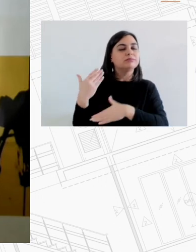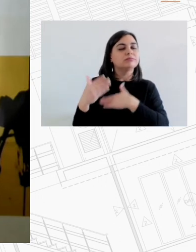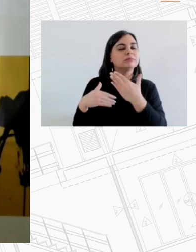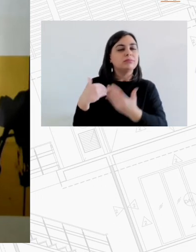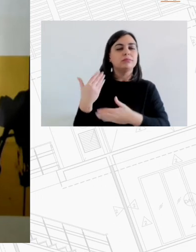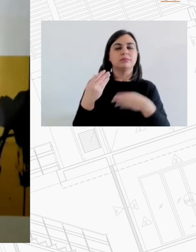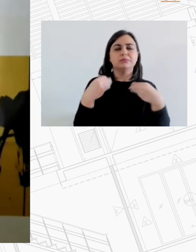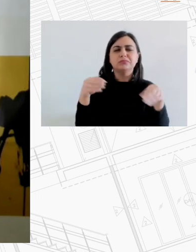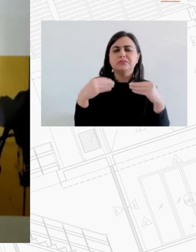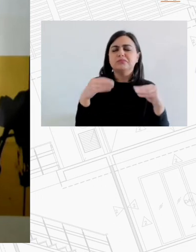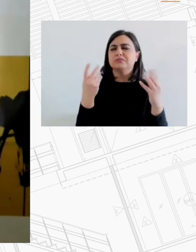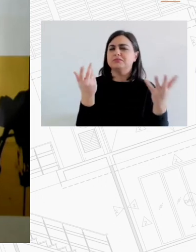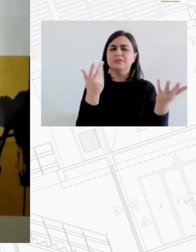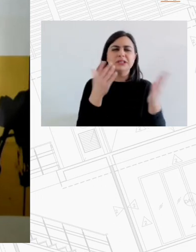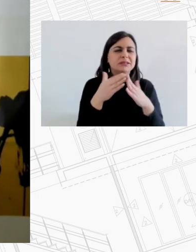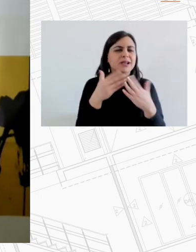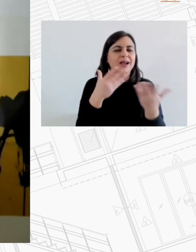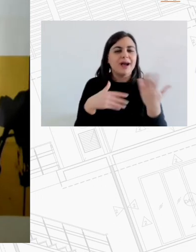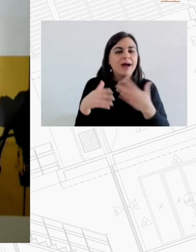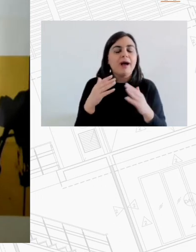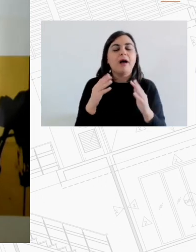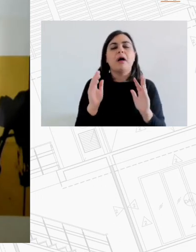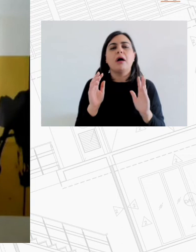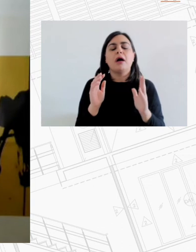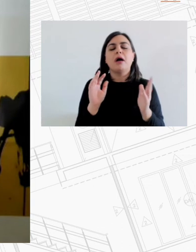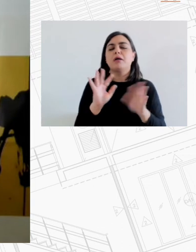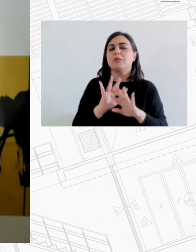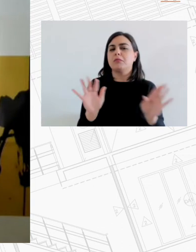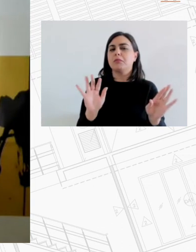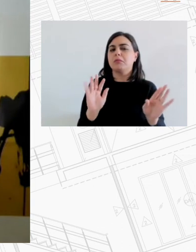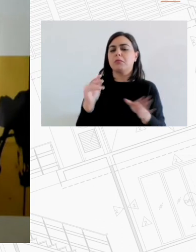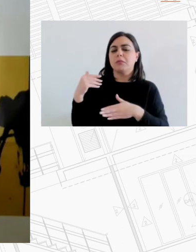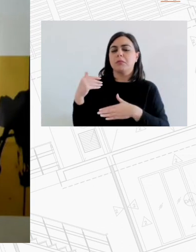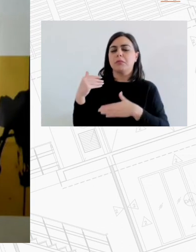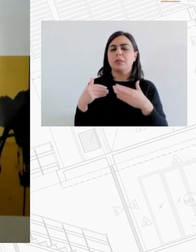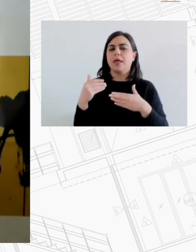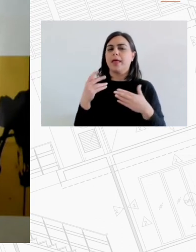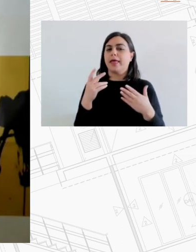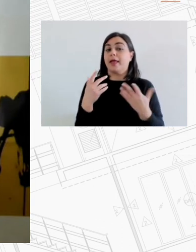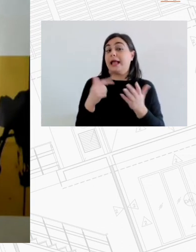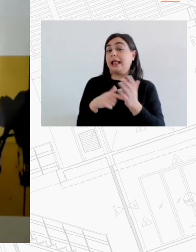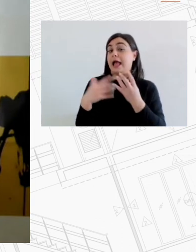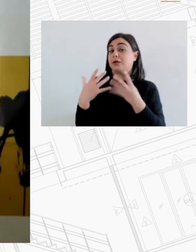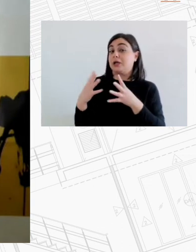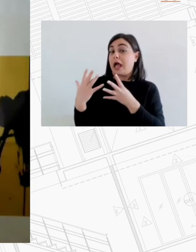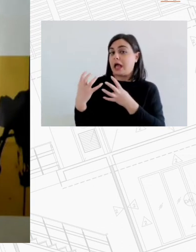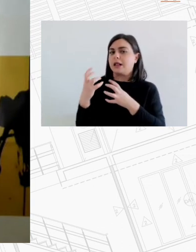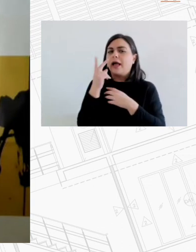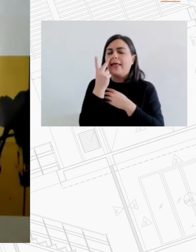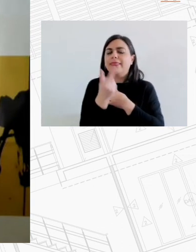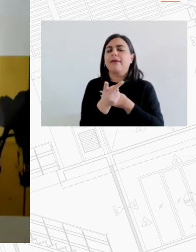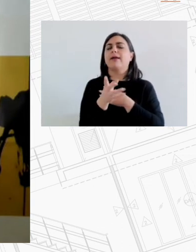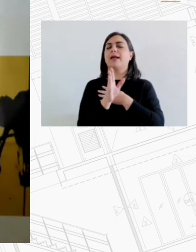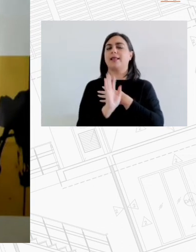οι άμεσες συνέπειες δεν ήταν τόσο τραγικές δηλαδή τη δεκαετία του 1990 και τη δεκαετία του